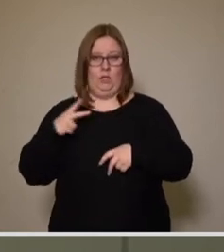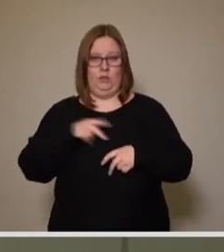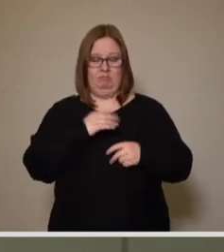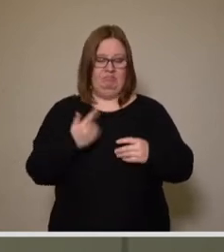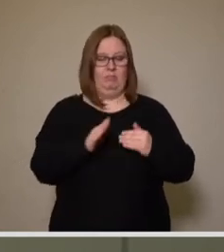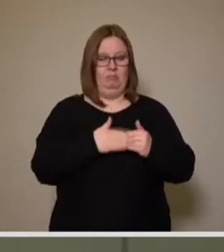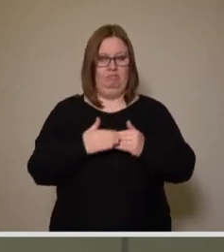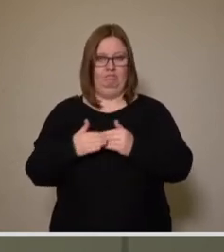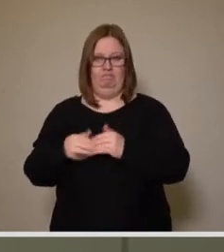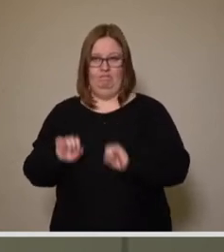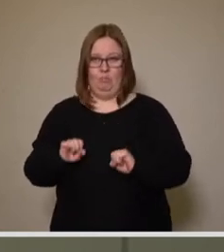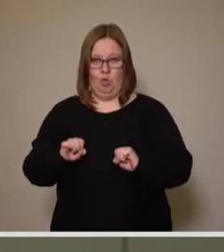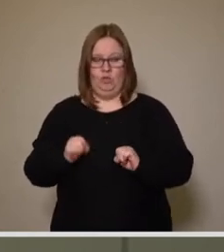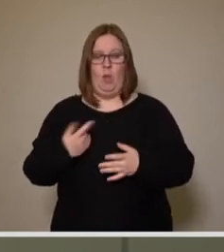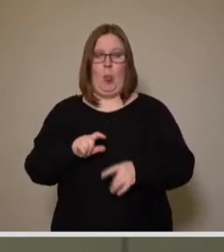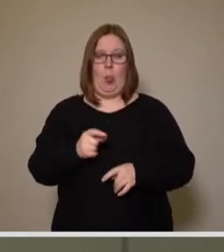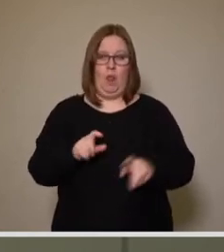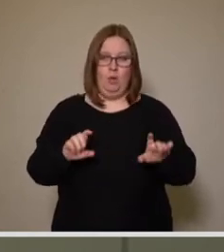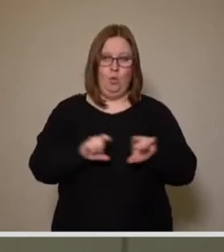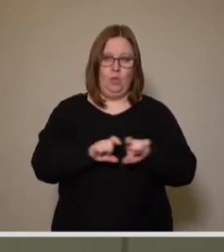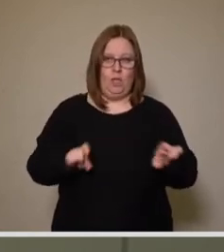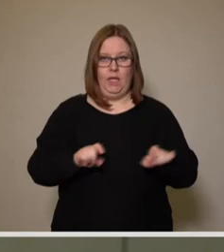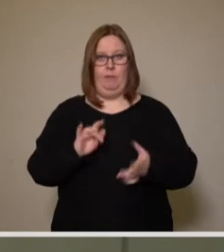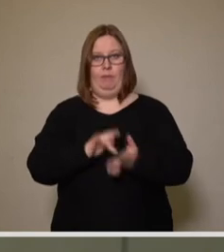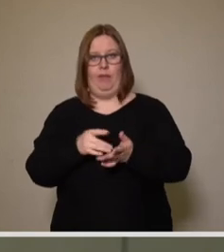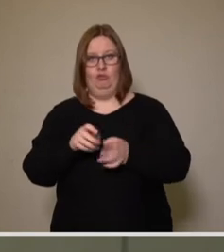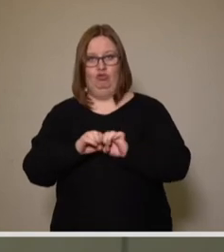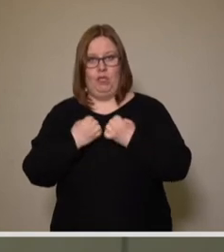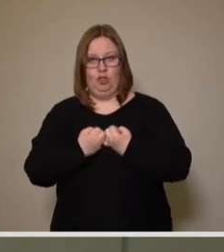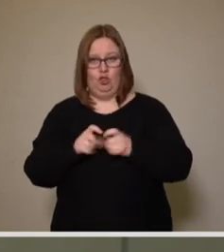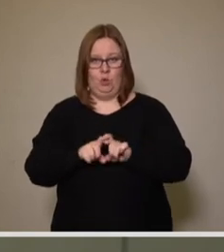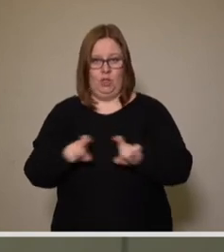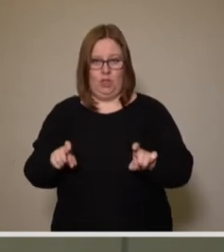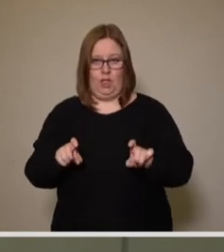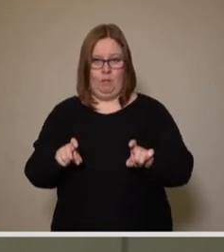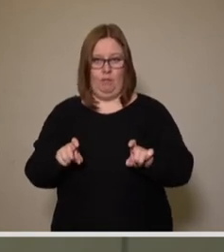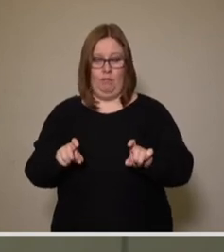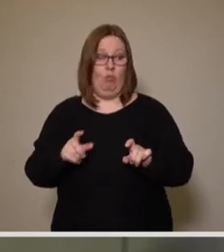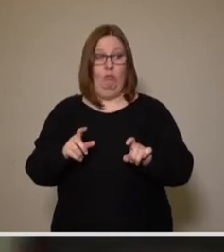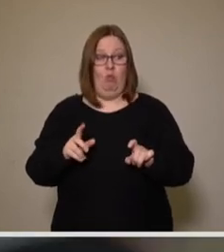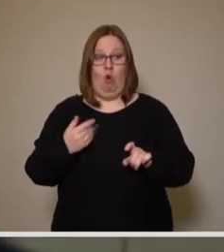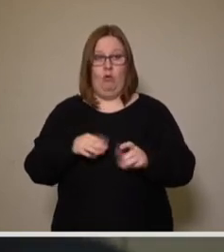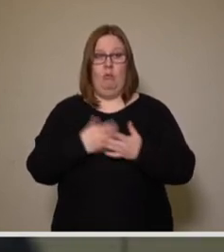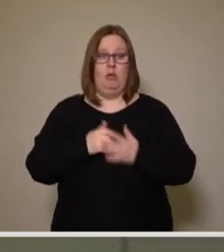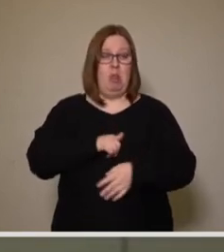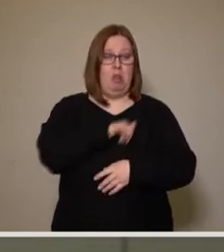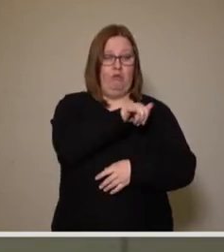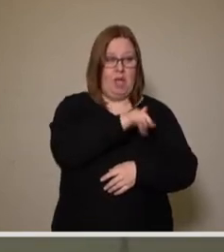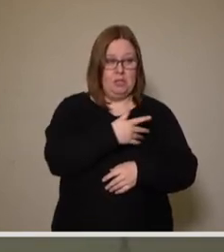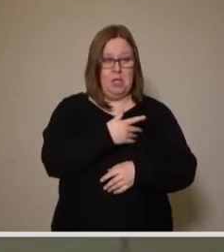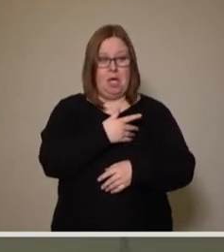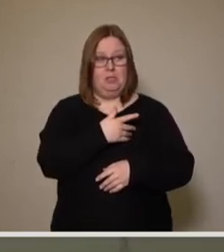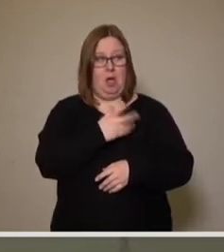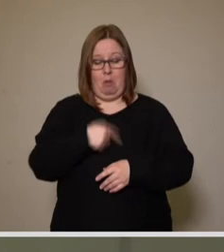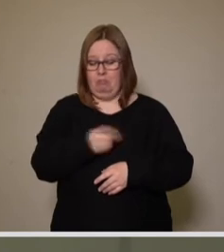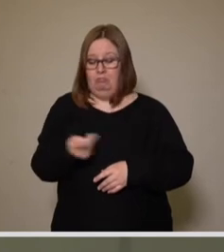betroffen. Diese Unternehmen, vor allen Dingen kleine und mittelständische Unternehmen, erhalten anders als Großkonzerne wie Lufthansa nur